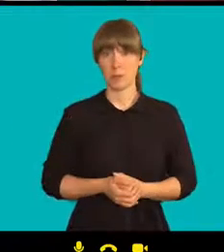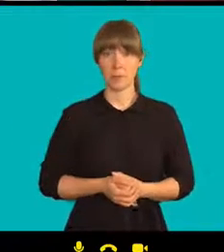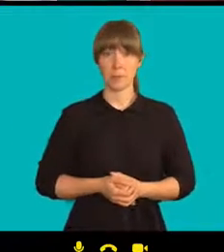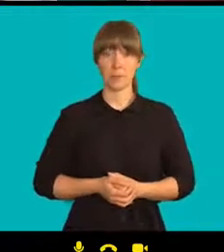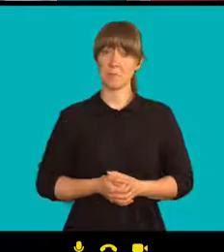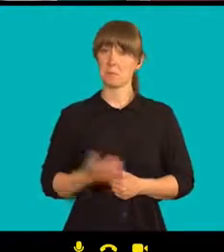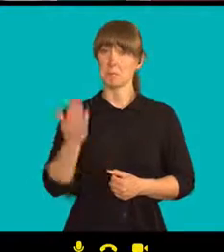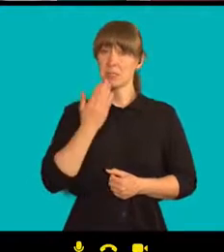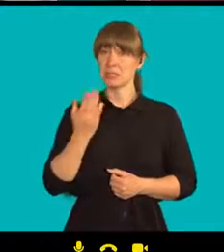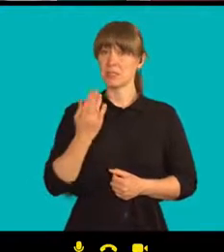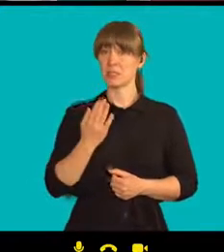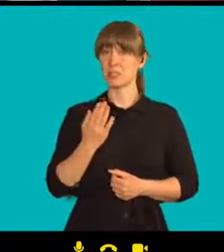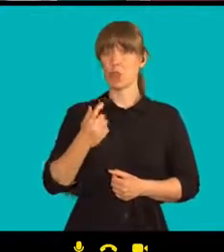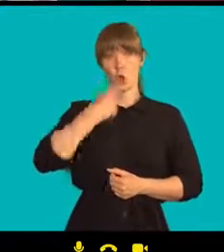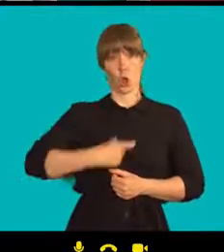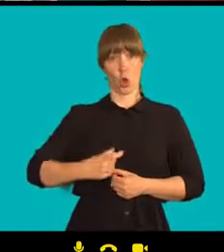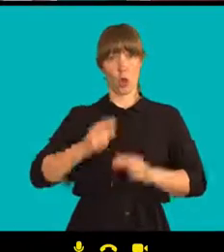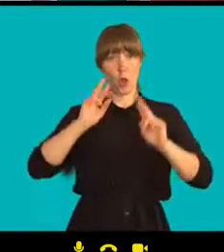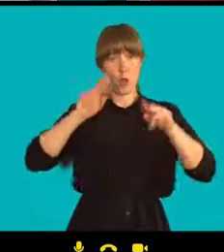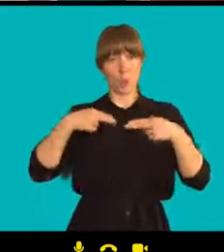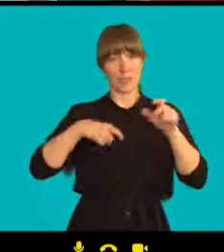Je to velice důležitá role.